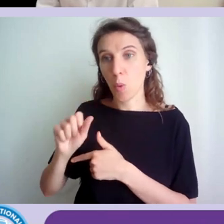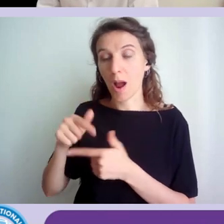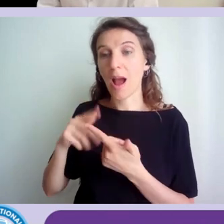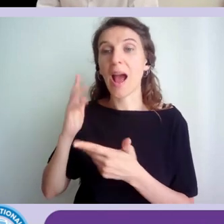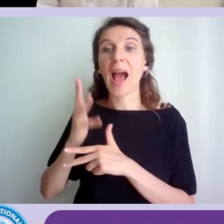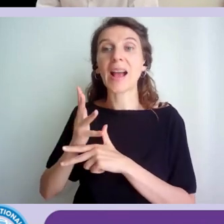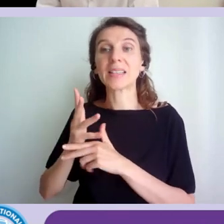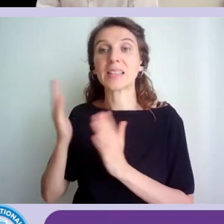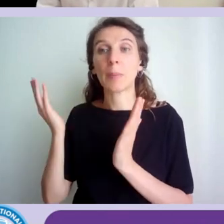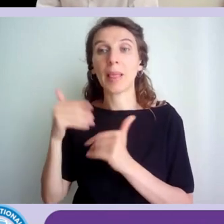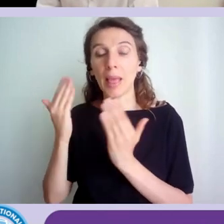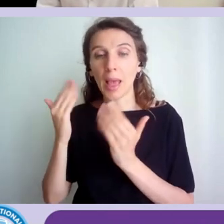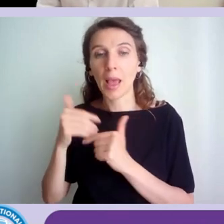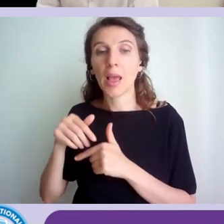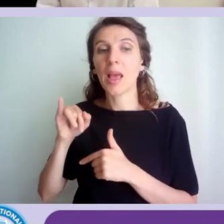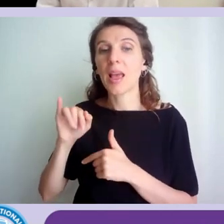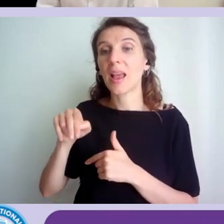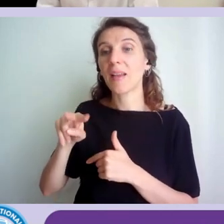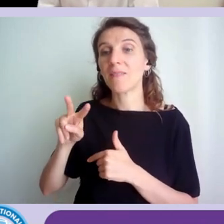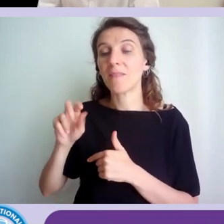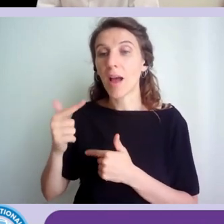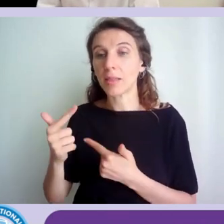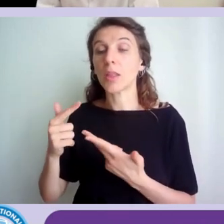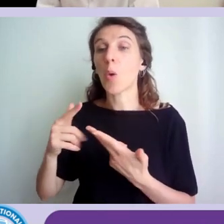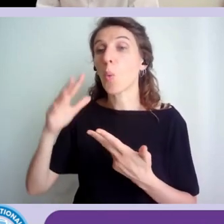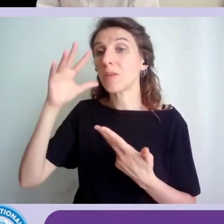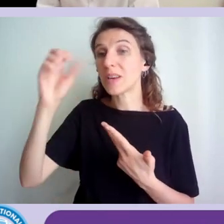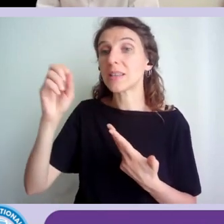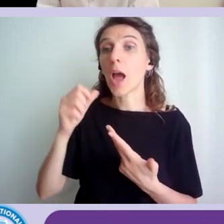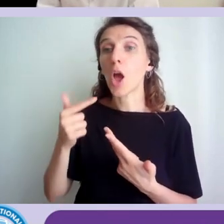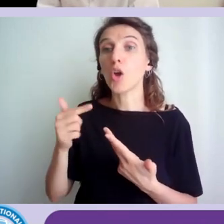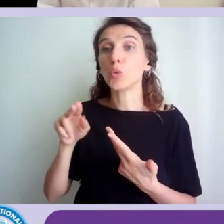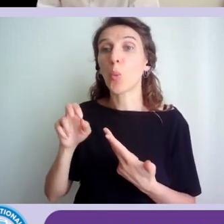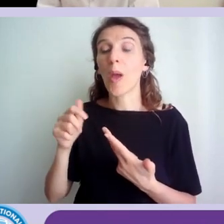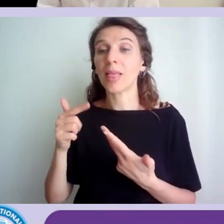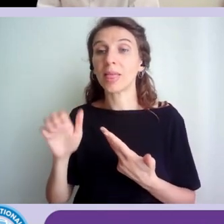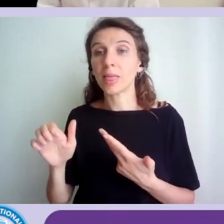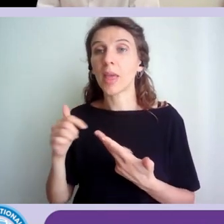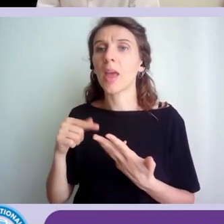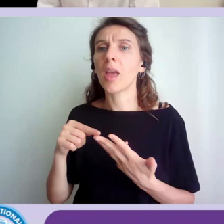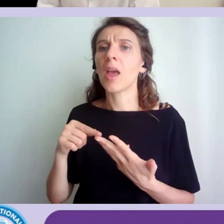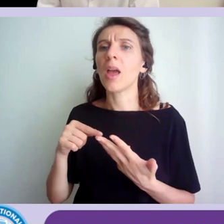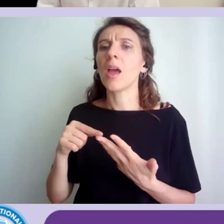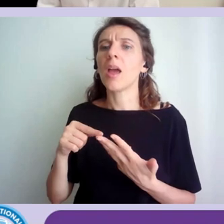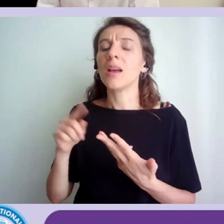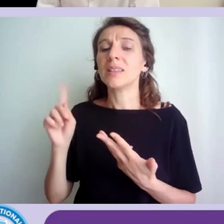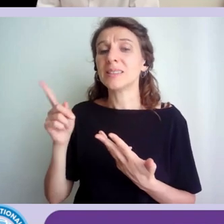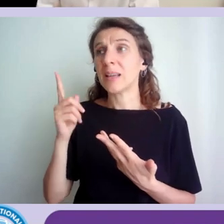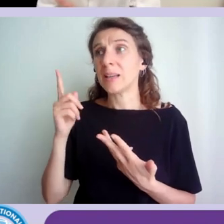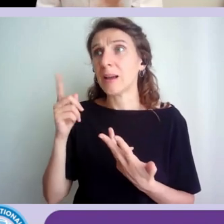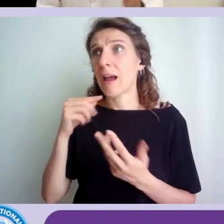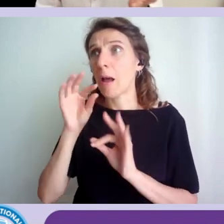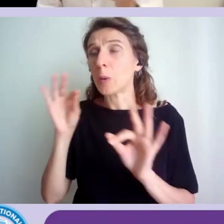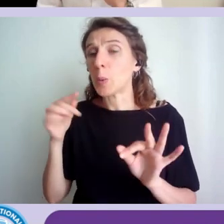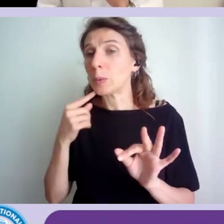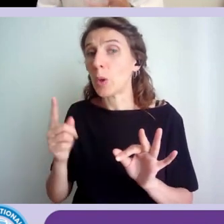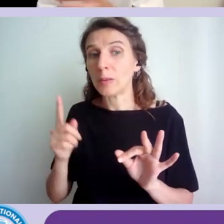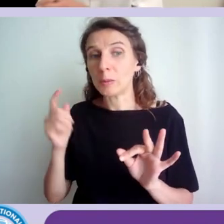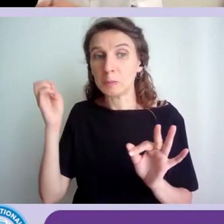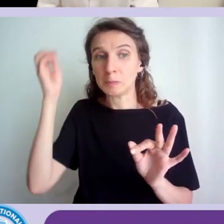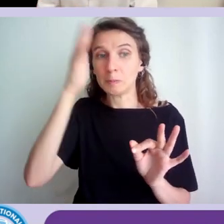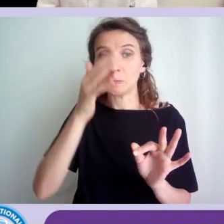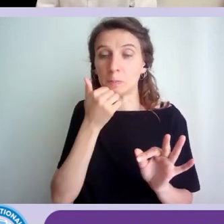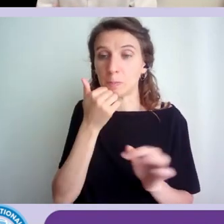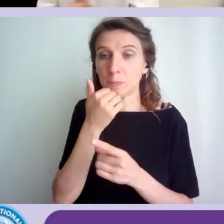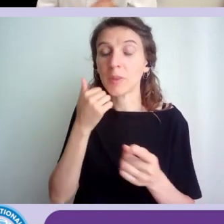INVAT, l'Università di Tuente, e se dimentico qualcuno mi scuseranno, Fondazione Pensiero